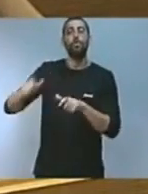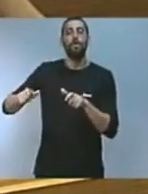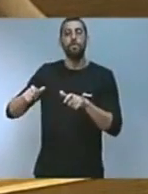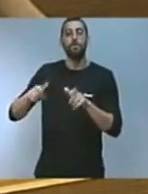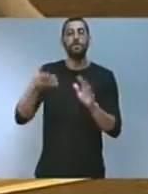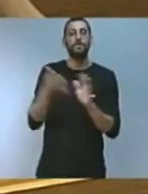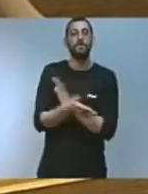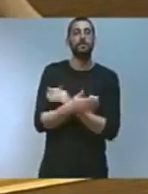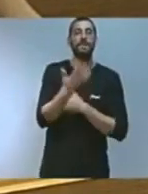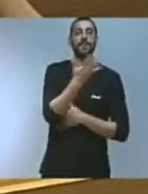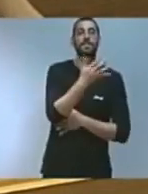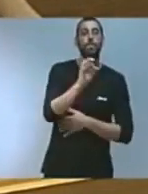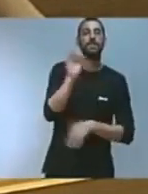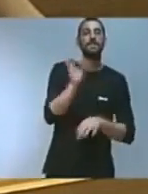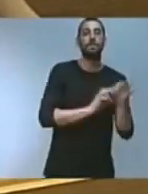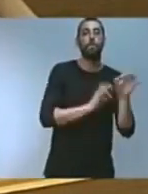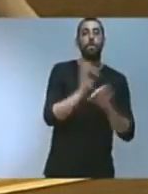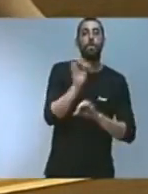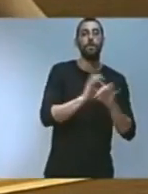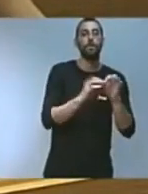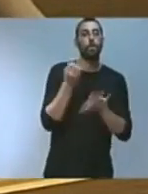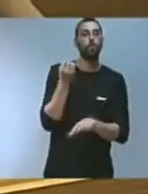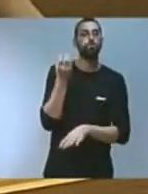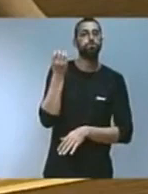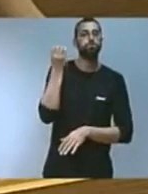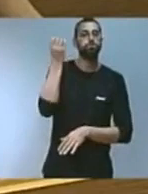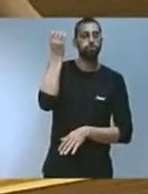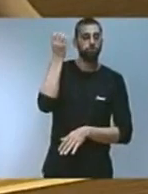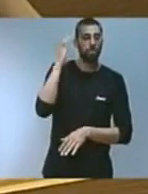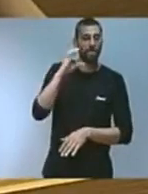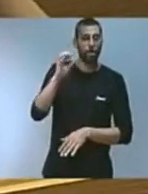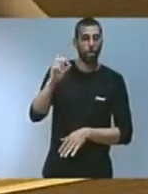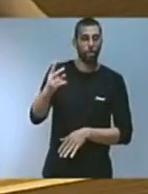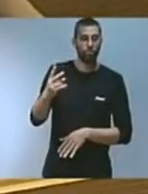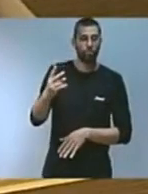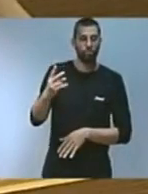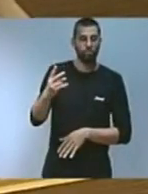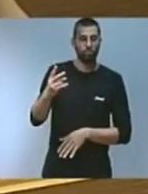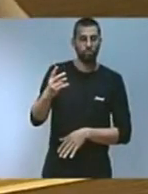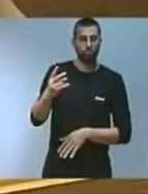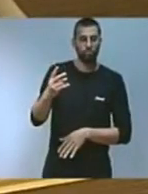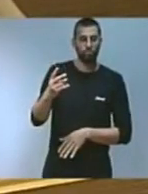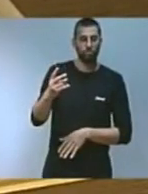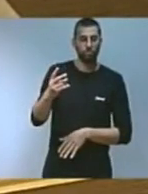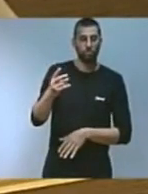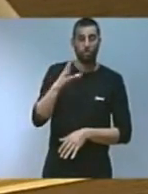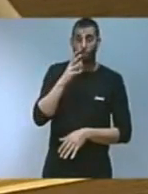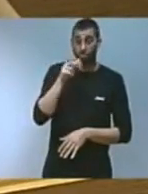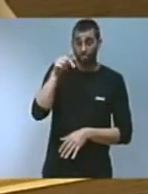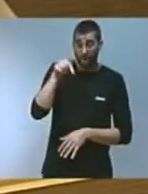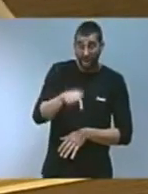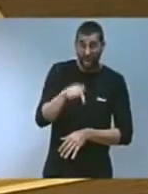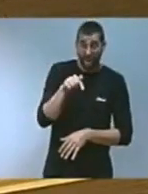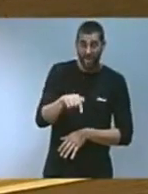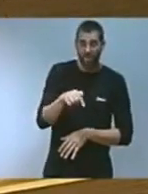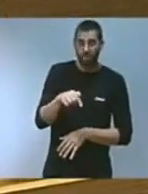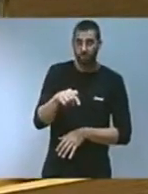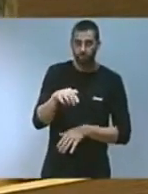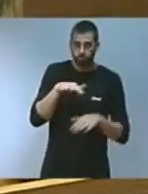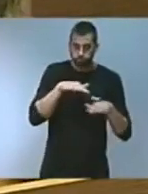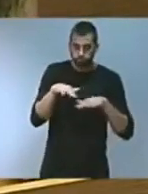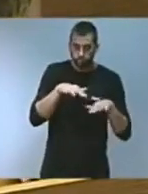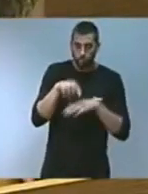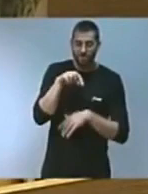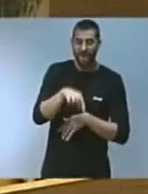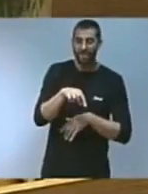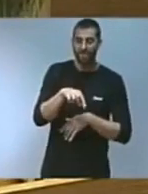50% de les emissions de CO2. I, per tant, ahir és on hem d'actuar, allà on es